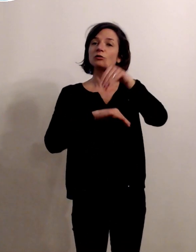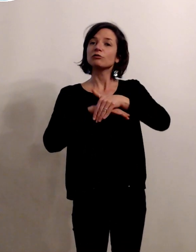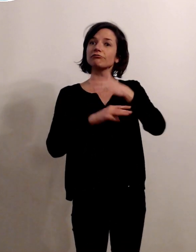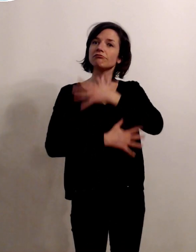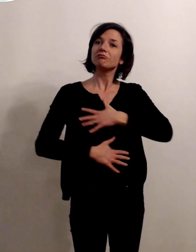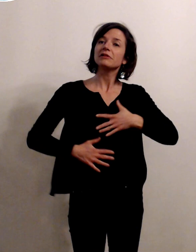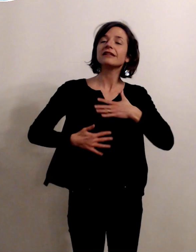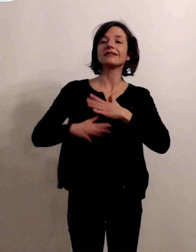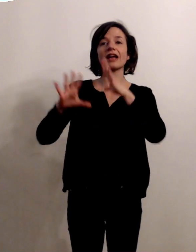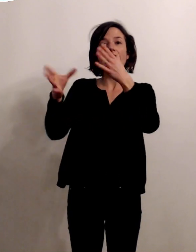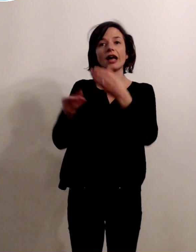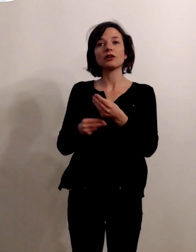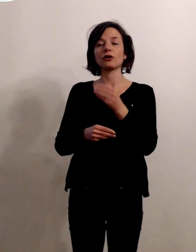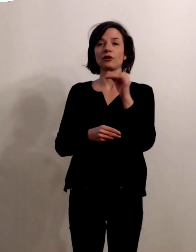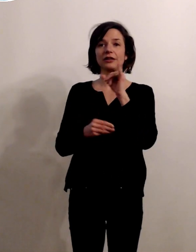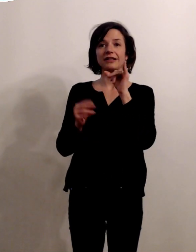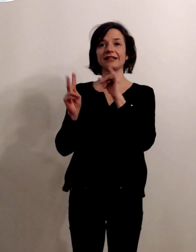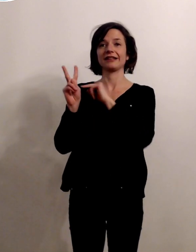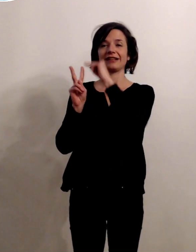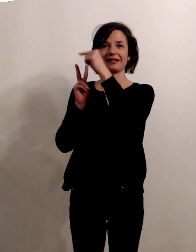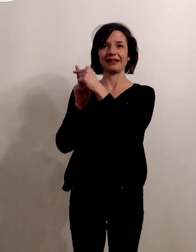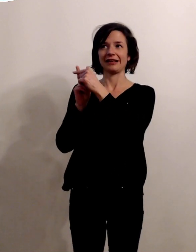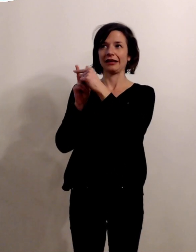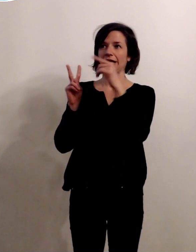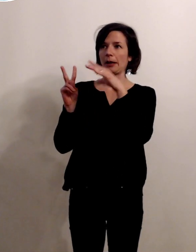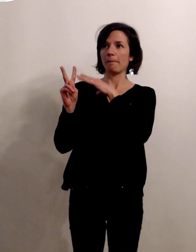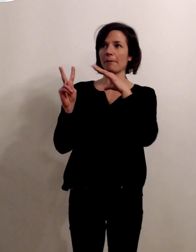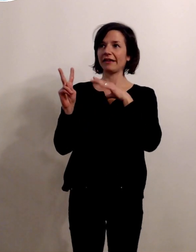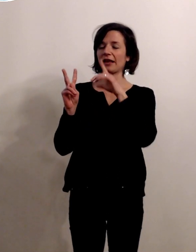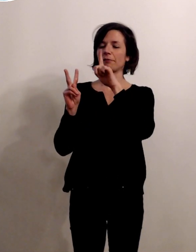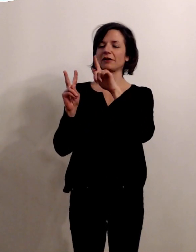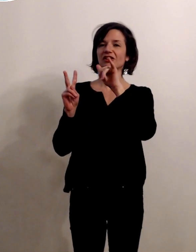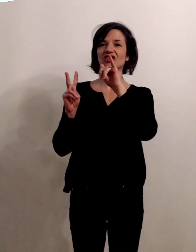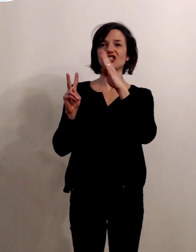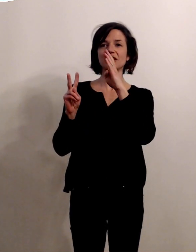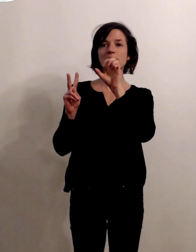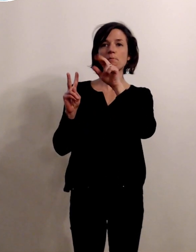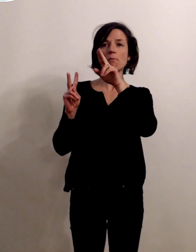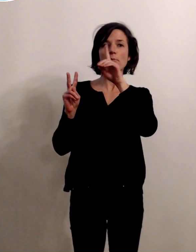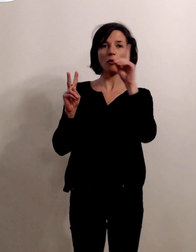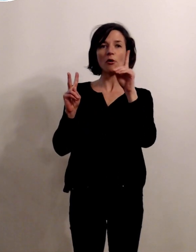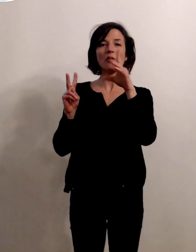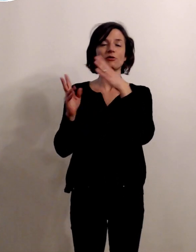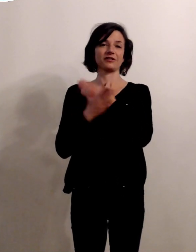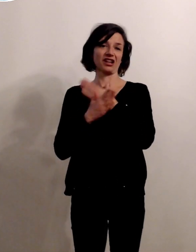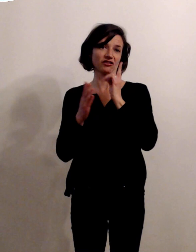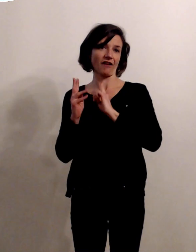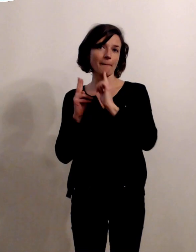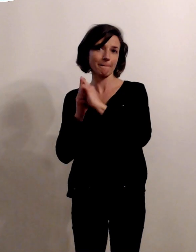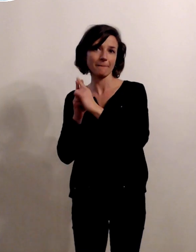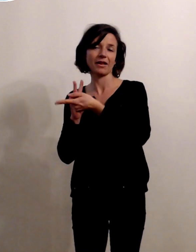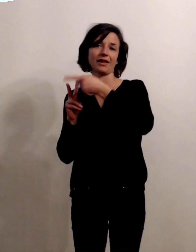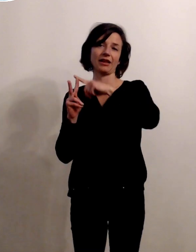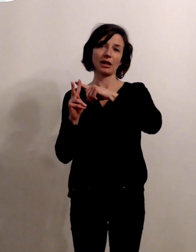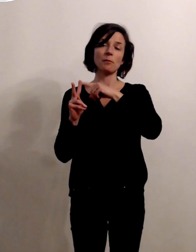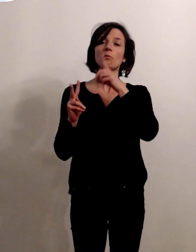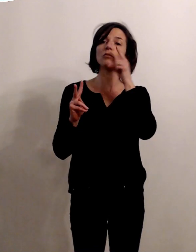donc alors j'ai son nom mais que je n pas en tête madame Gibault qui est sage-femme et monsieur